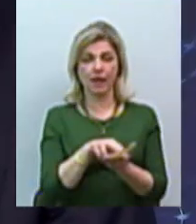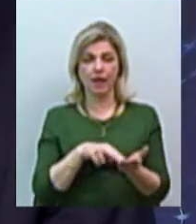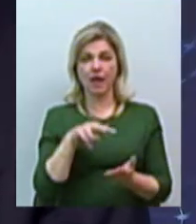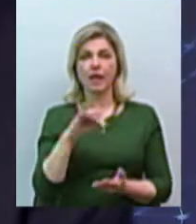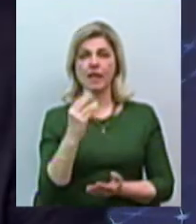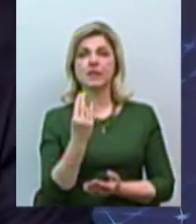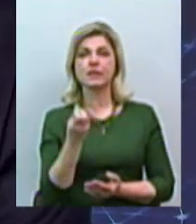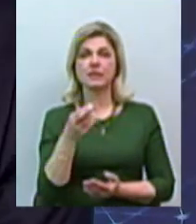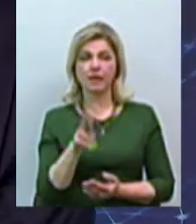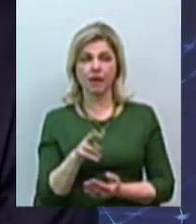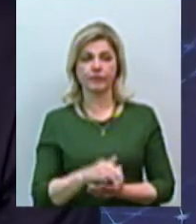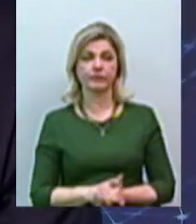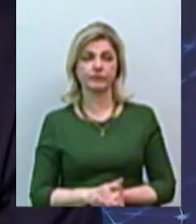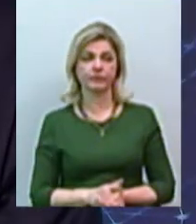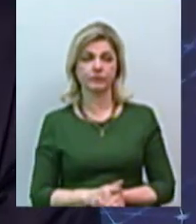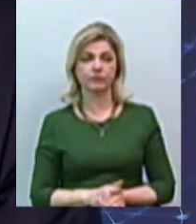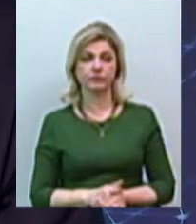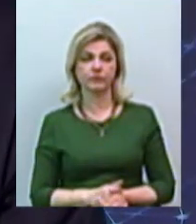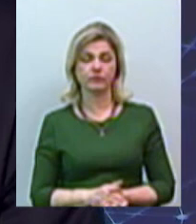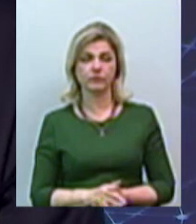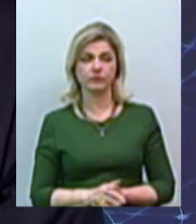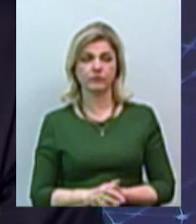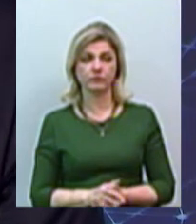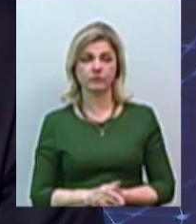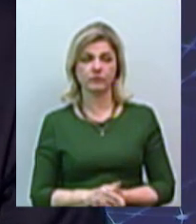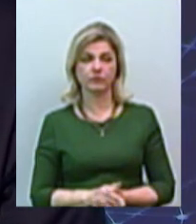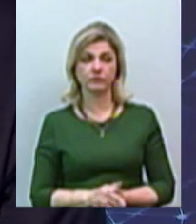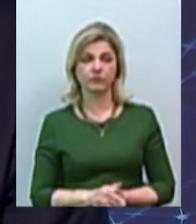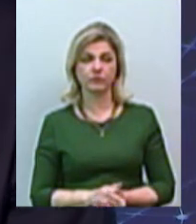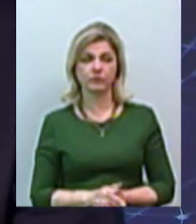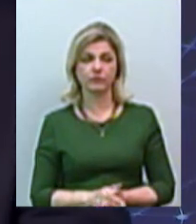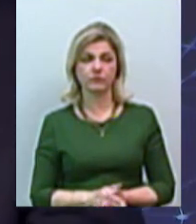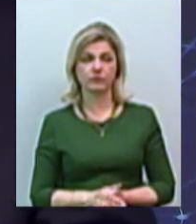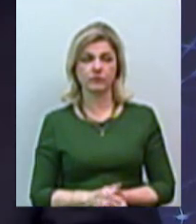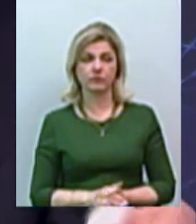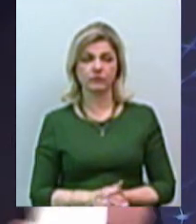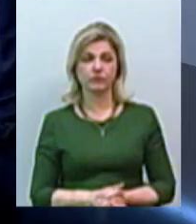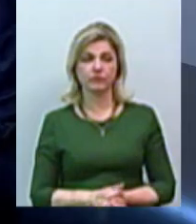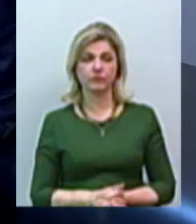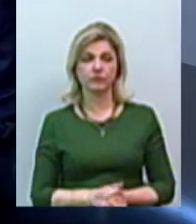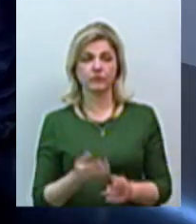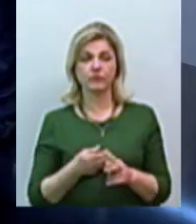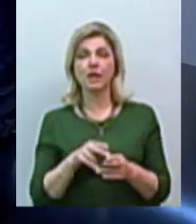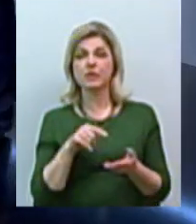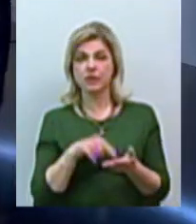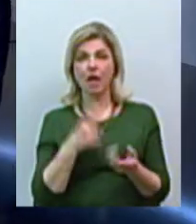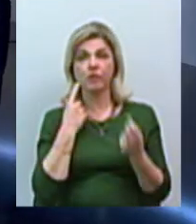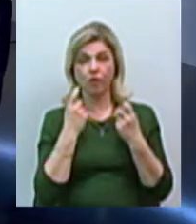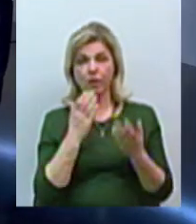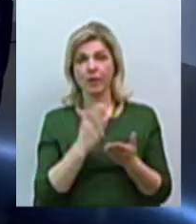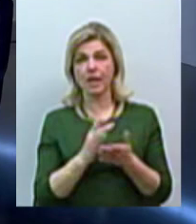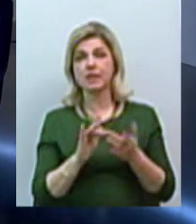вони, ну, я перепрошую, про всяк випадок захватив, дивіться. Ця інформація є на сайті